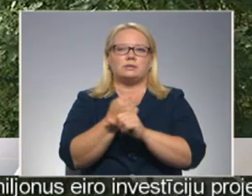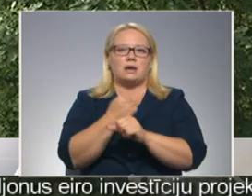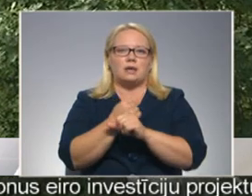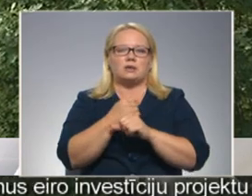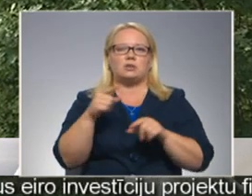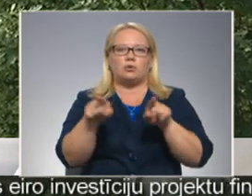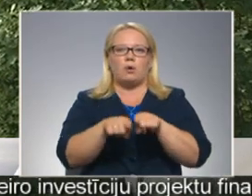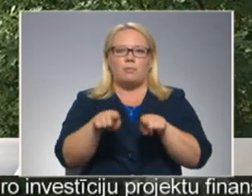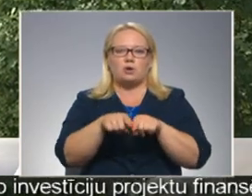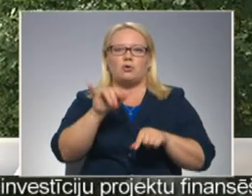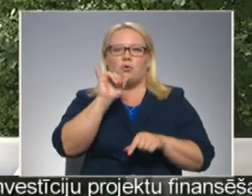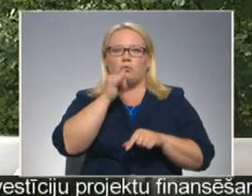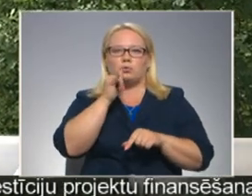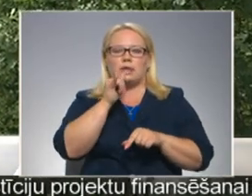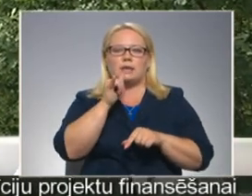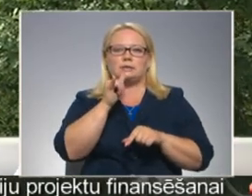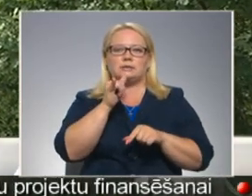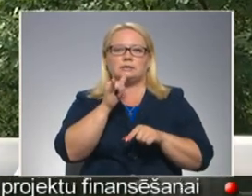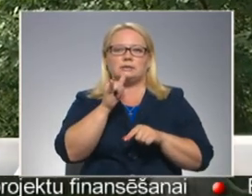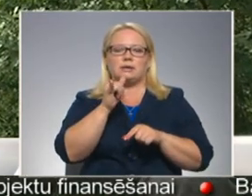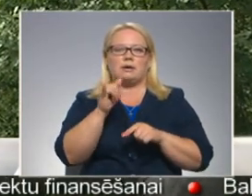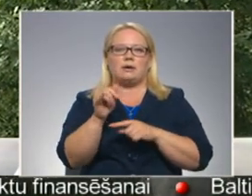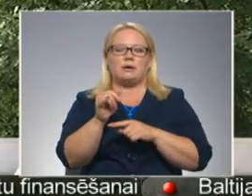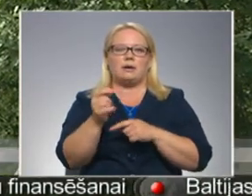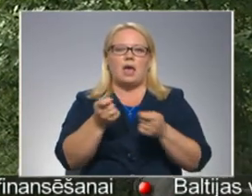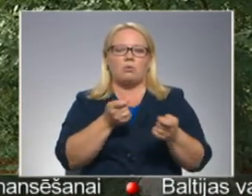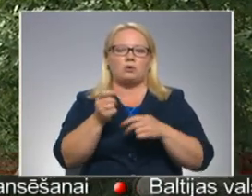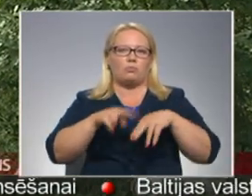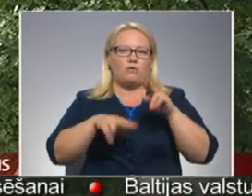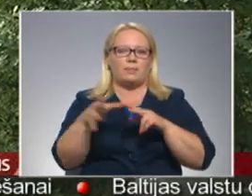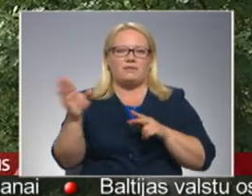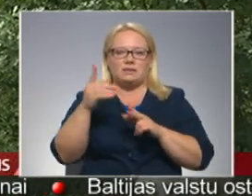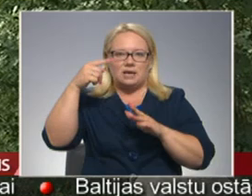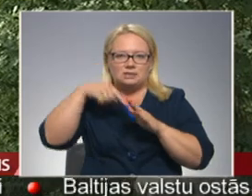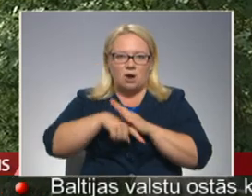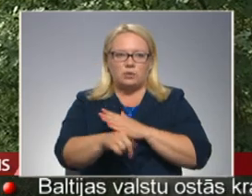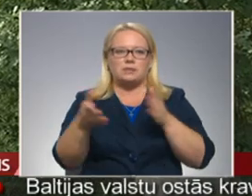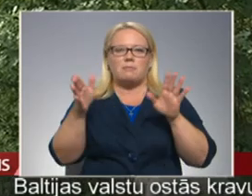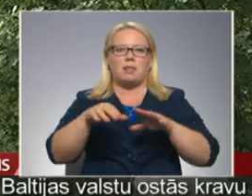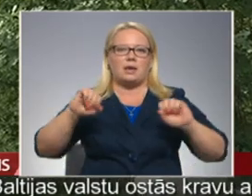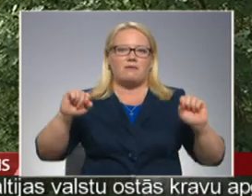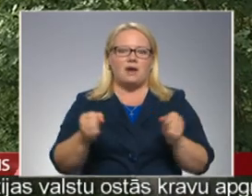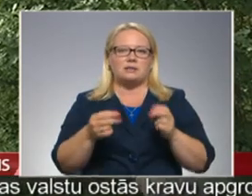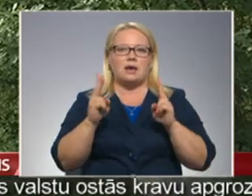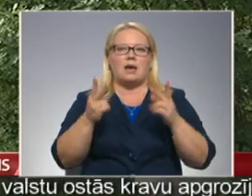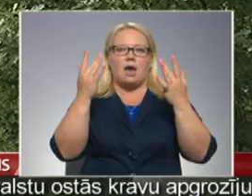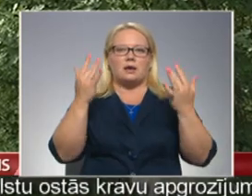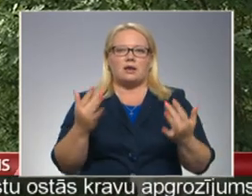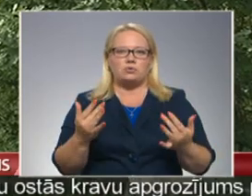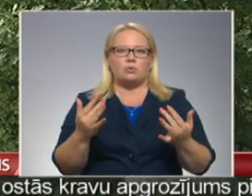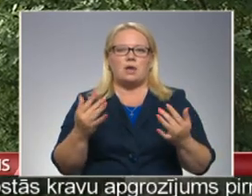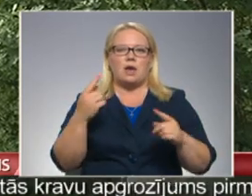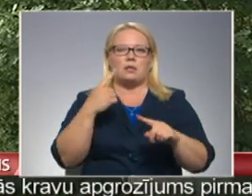šo te pašu it kā ūdens regulēšanas būvi. Visa caurteca zem ceļa palika vecākā rezultātā, tur ir